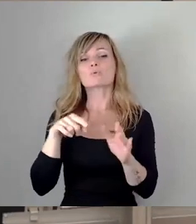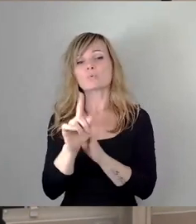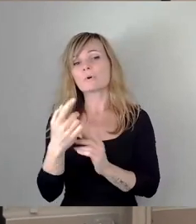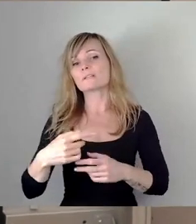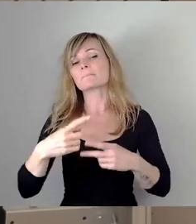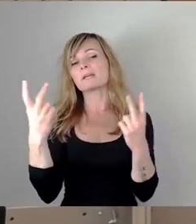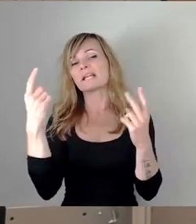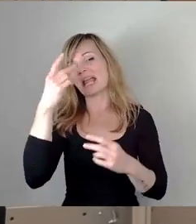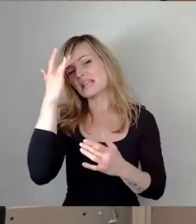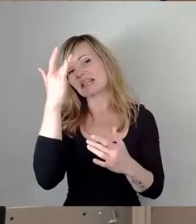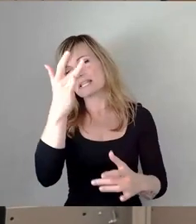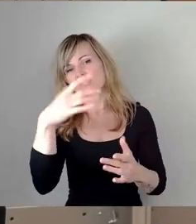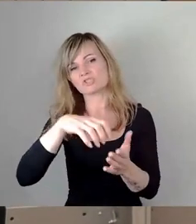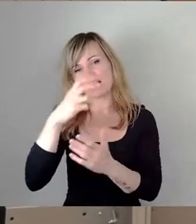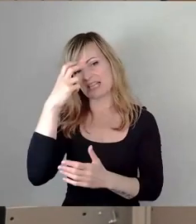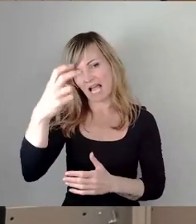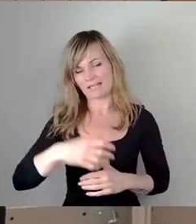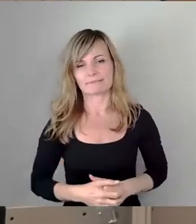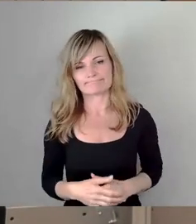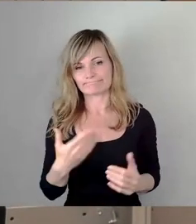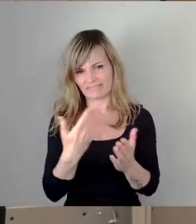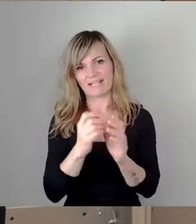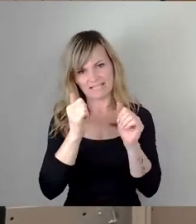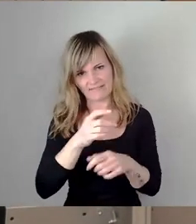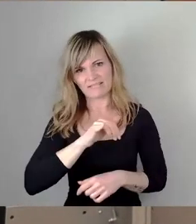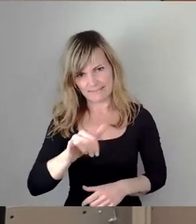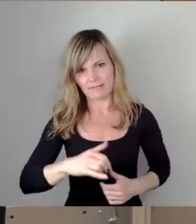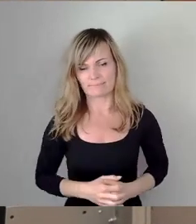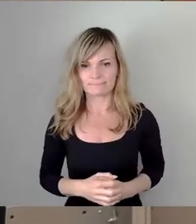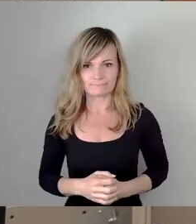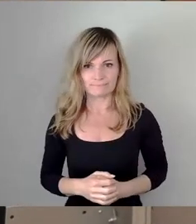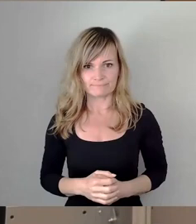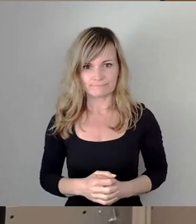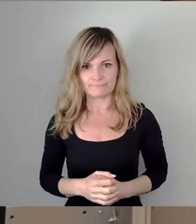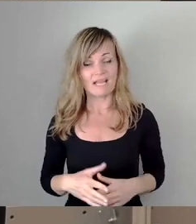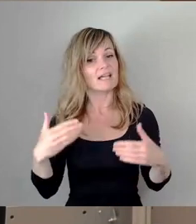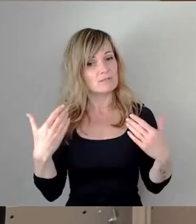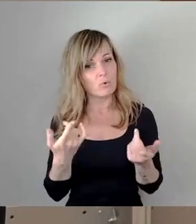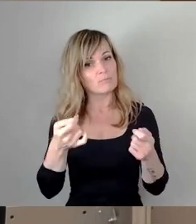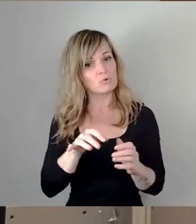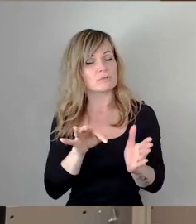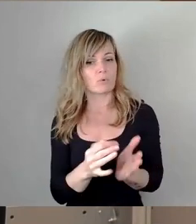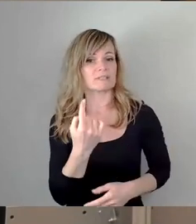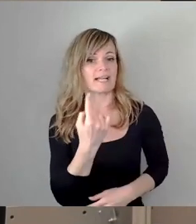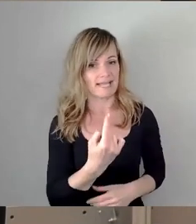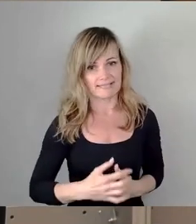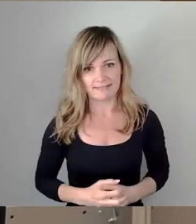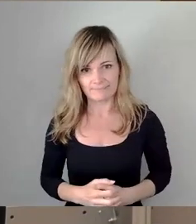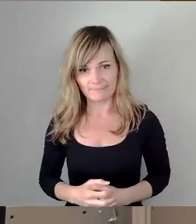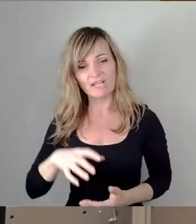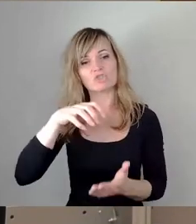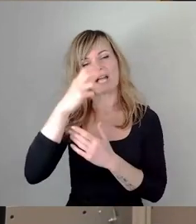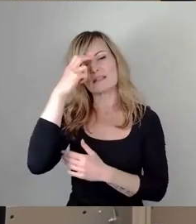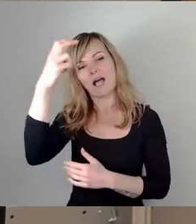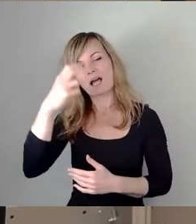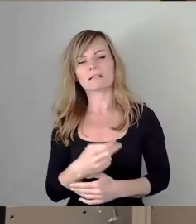des Stadtrats. Das hilft immer. So lautet Beschlusspunkt 1, der Stadtrat verurteilt